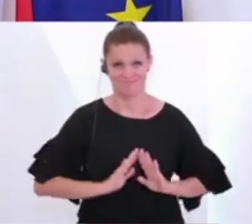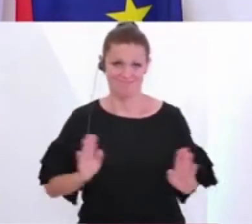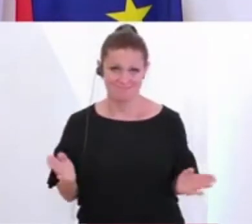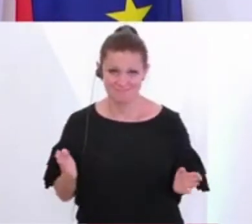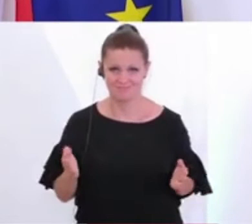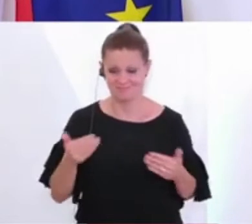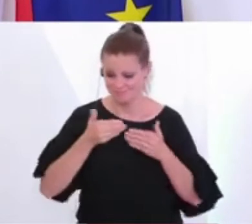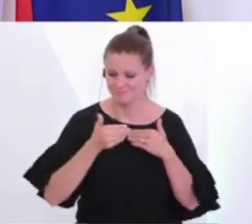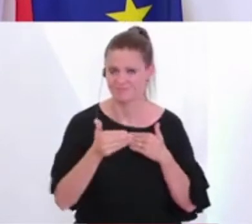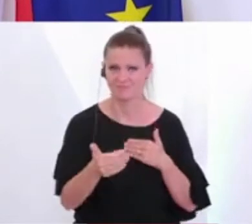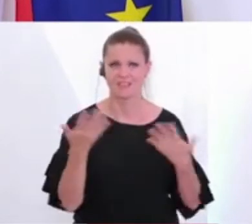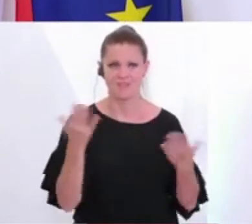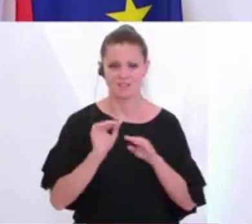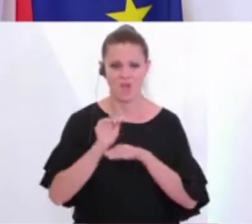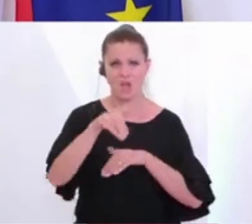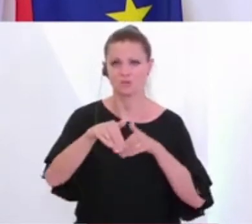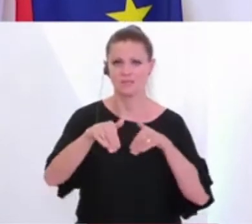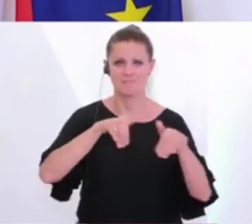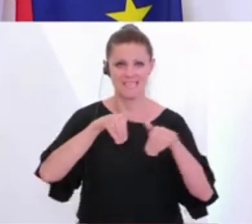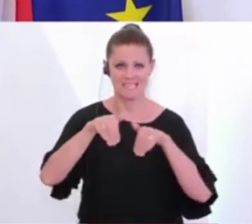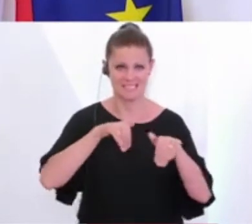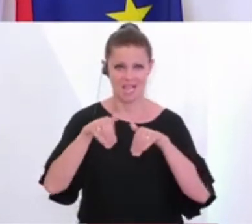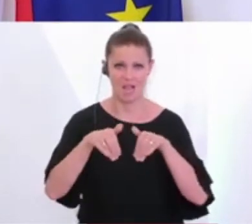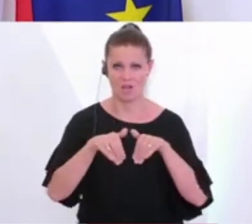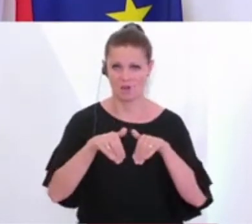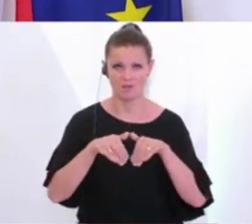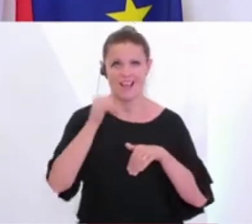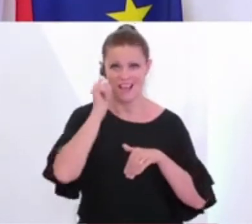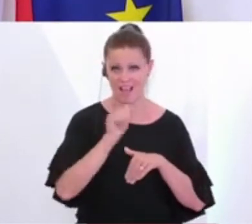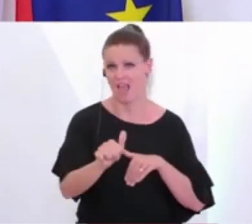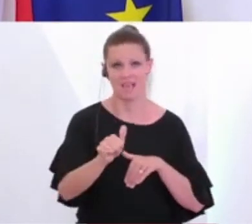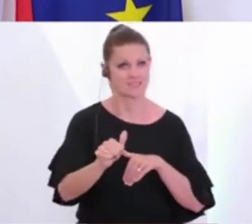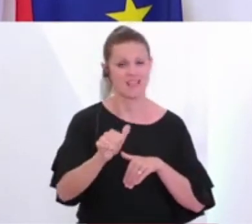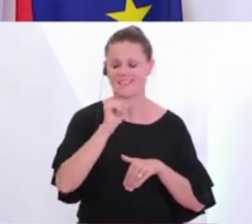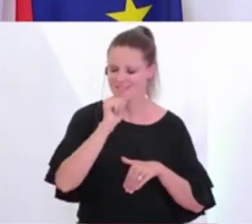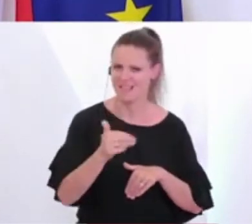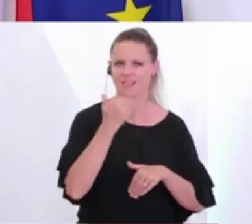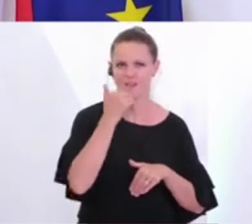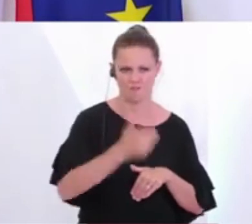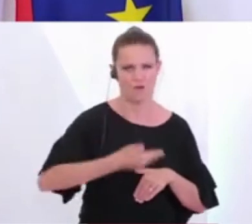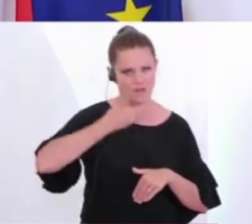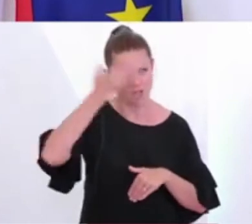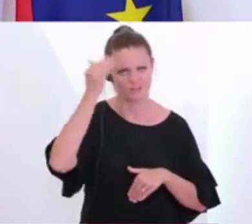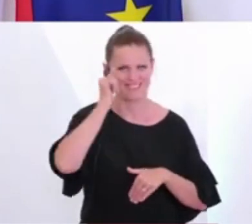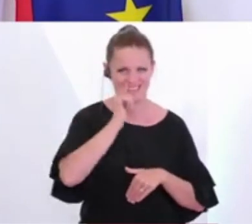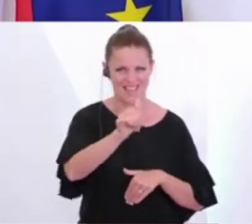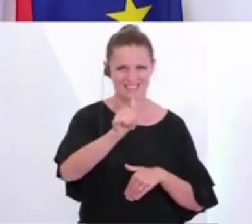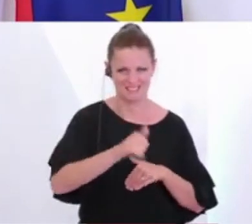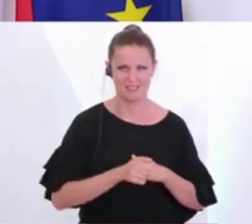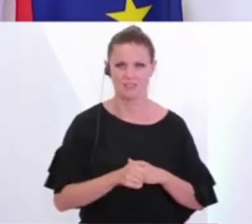weiterhin, dass das Außenministerium vor Reisen abdreht, dringend ins Ausland und dass wir den gesamten restlichen